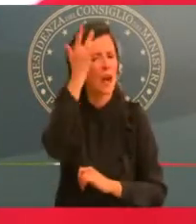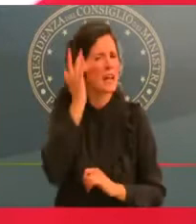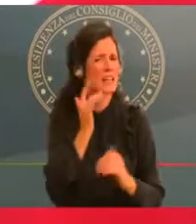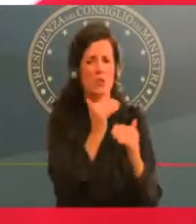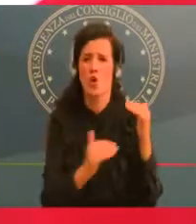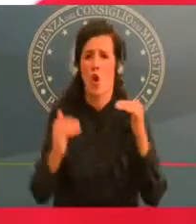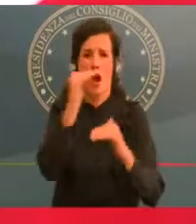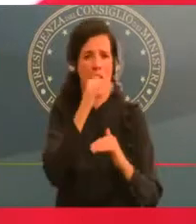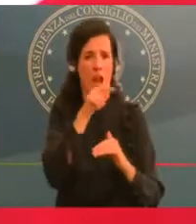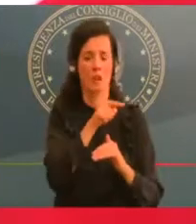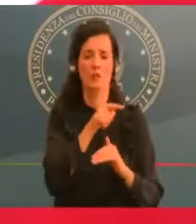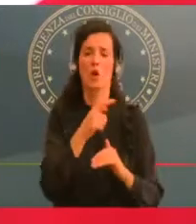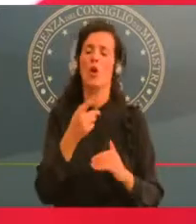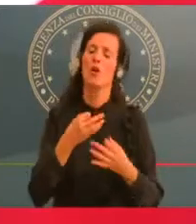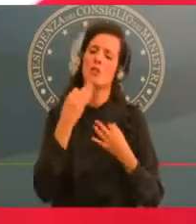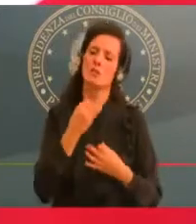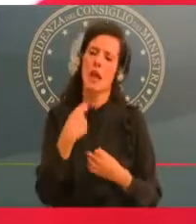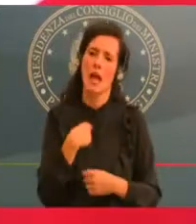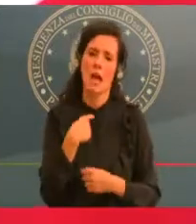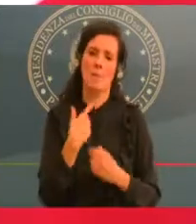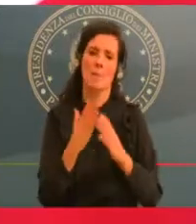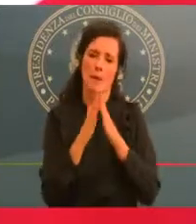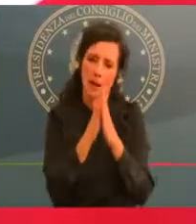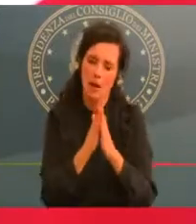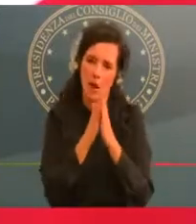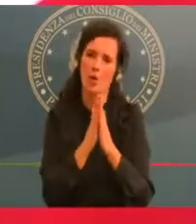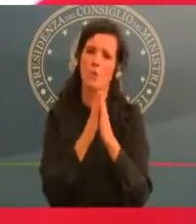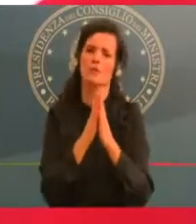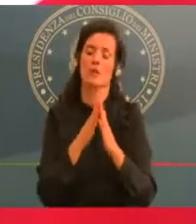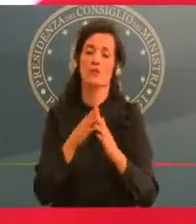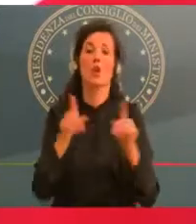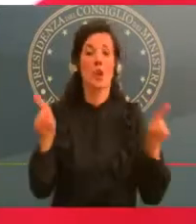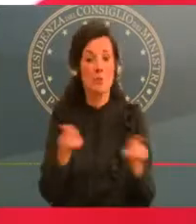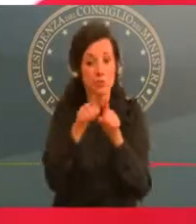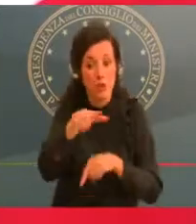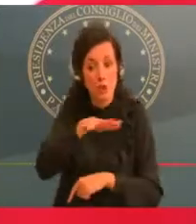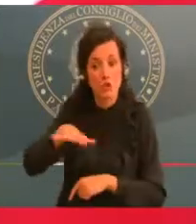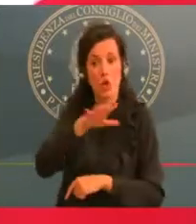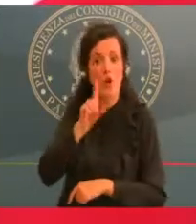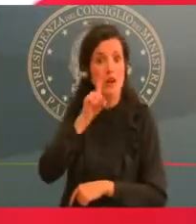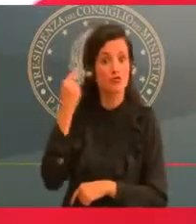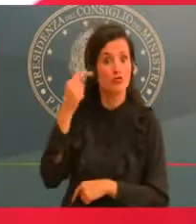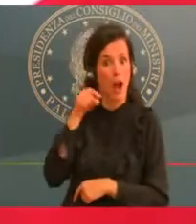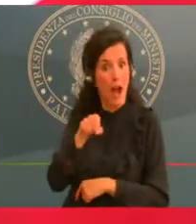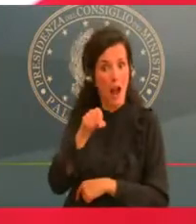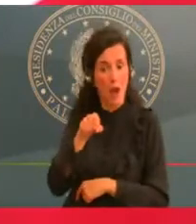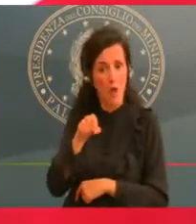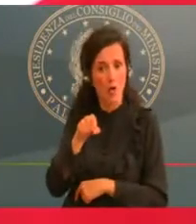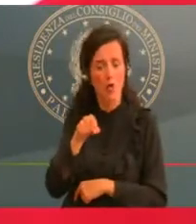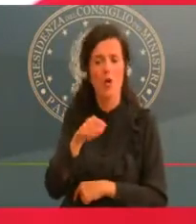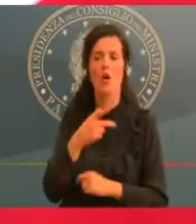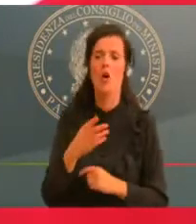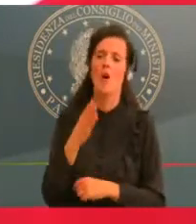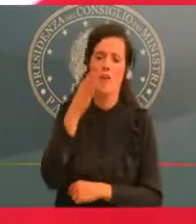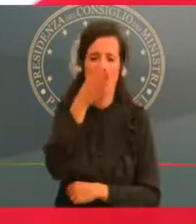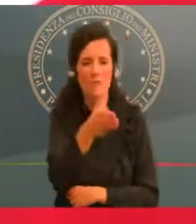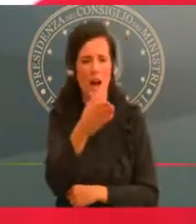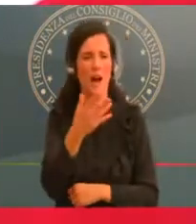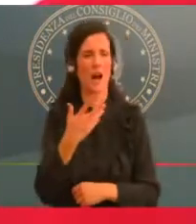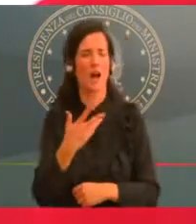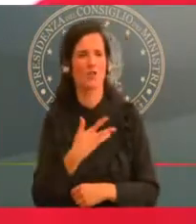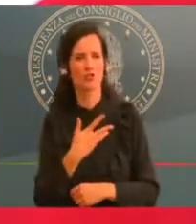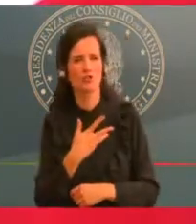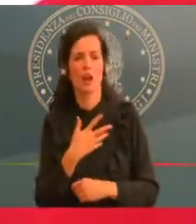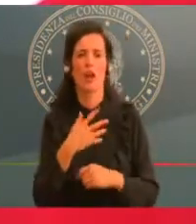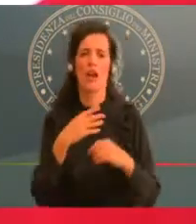di non andare dove ci sono in altre abitazioni, dove ovviamente si incontrano persone non conviventi